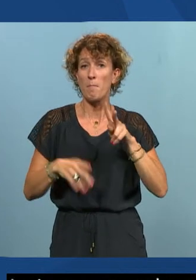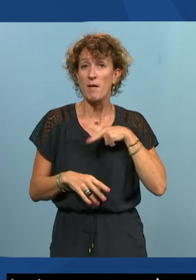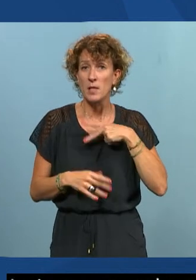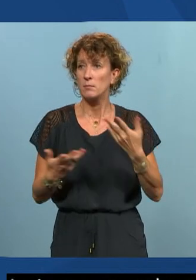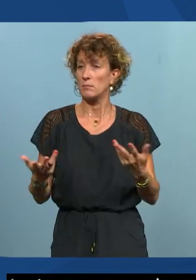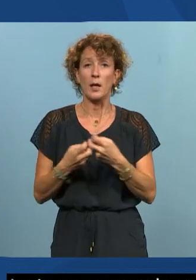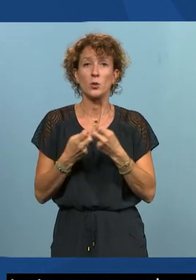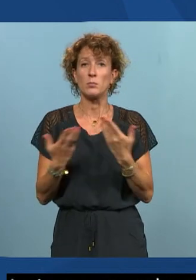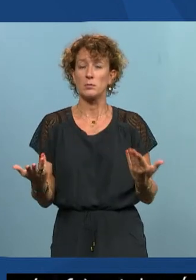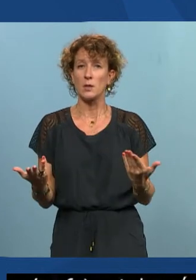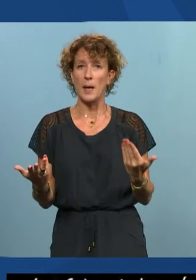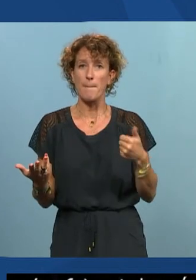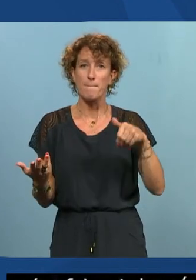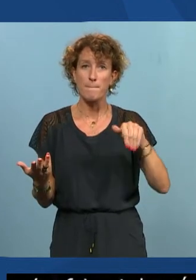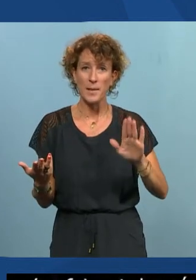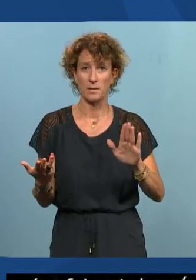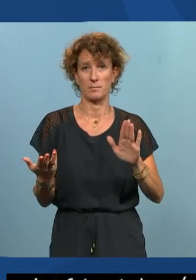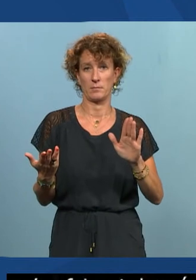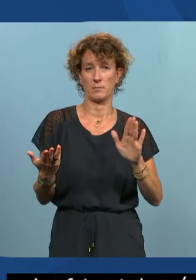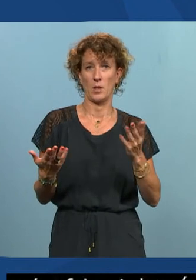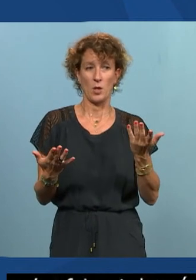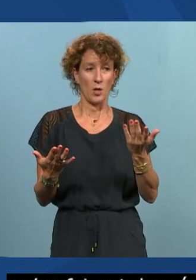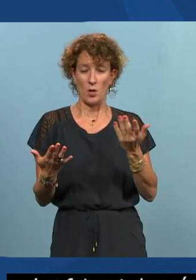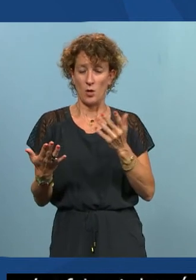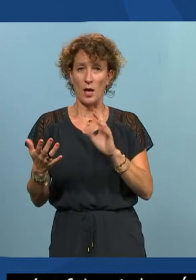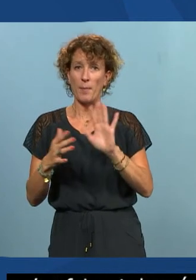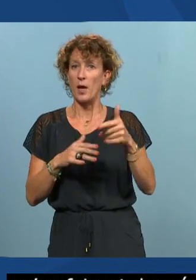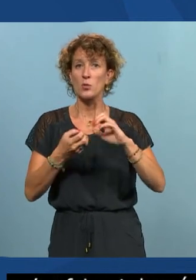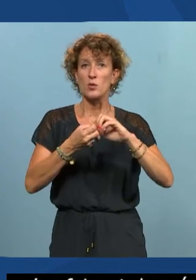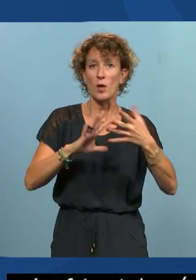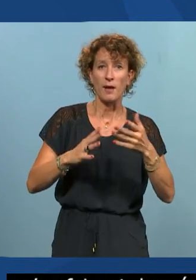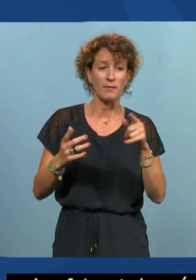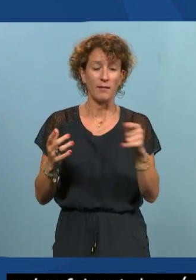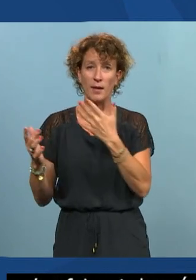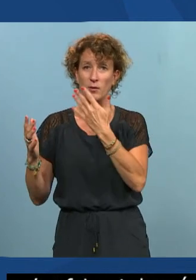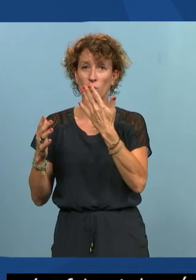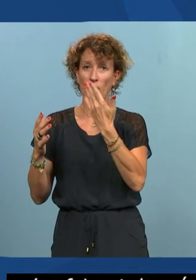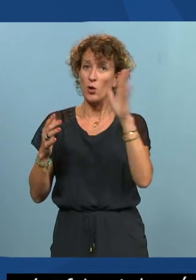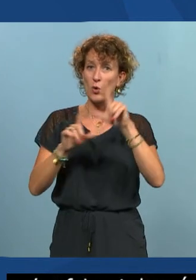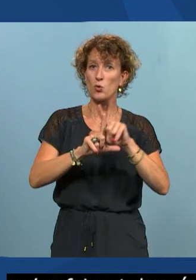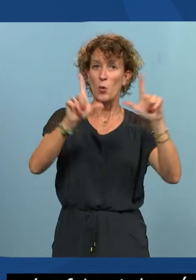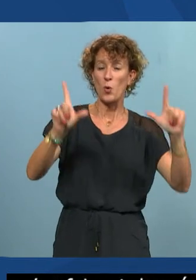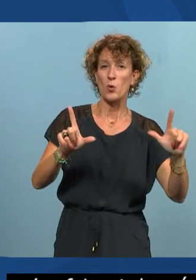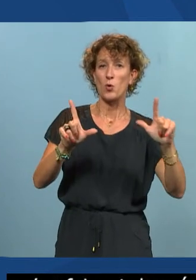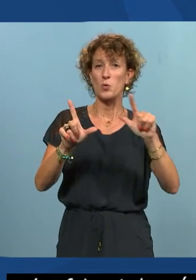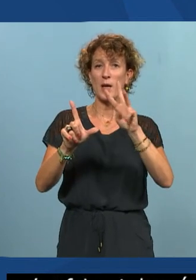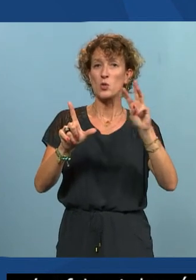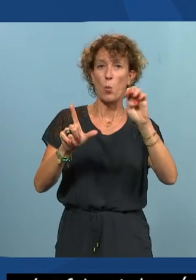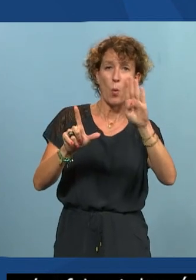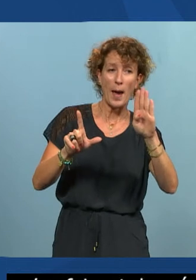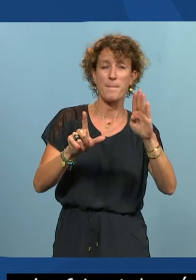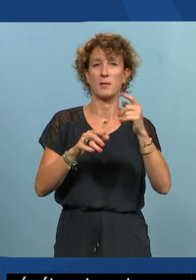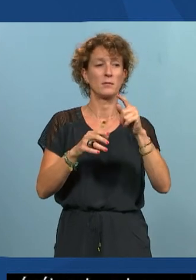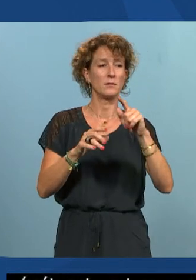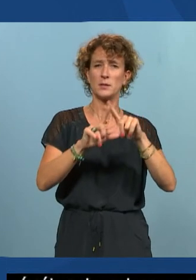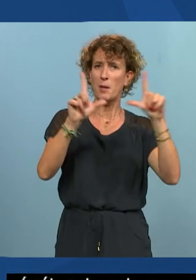sauf que ça va répondre sur le site de sa ville et ensuite on est sur internet on va passer sur une autre page web on va avoir un document word etc etc et donc à un moment